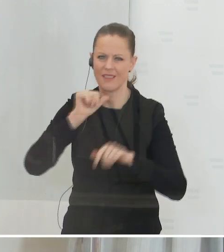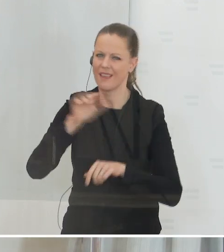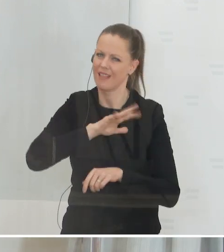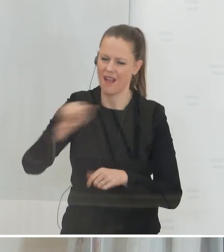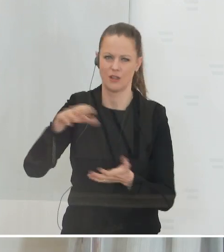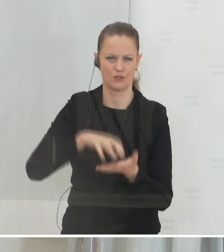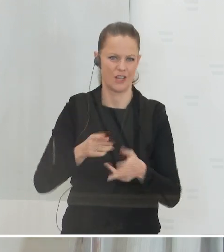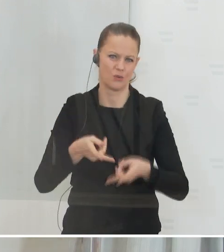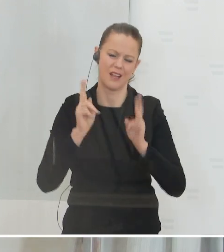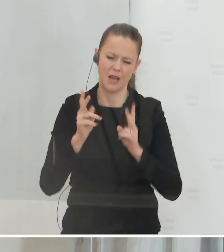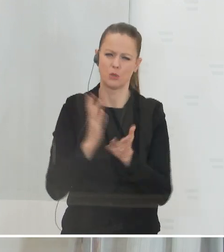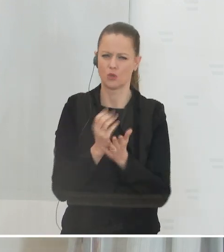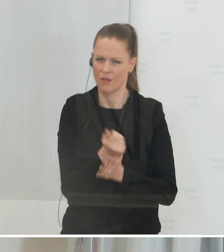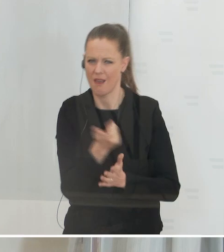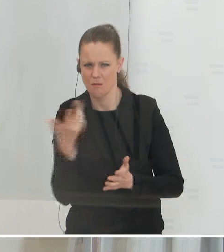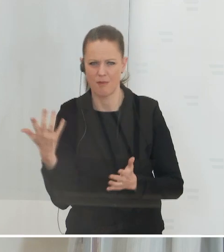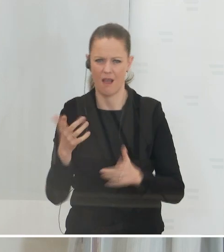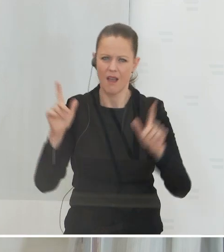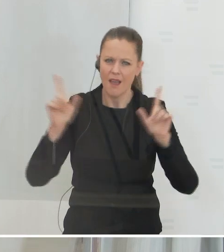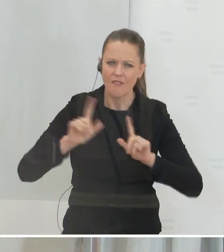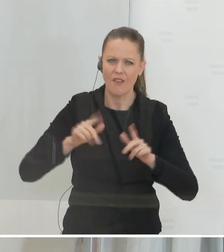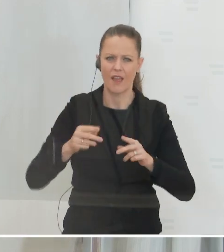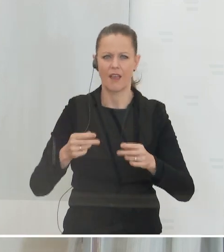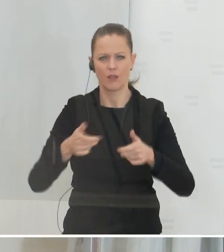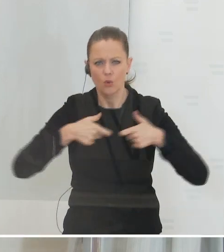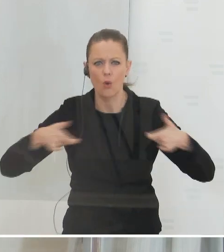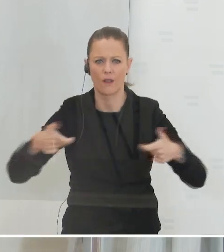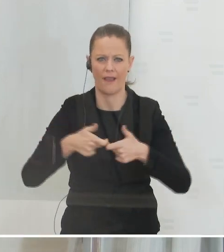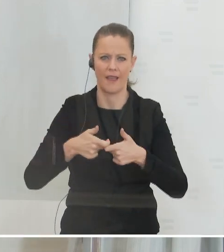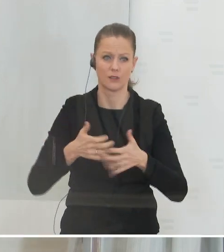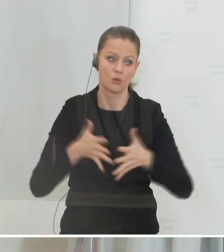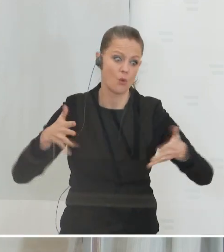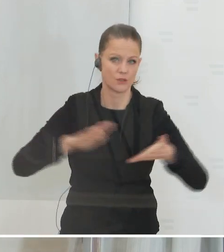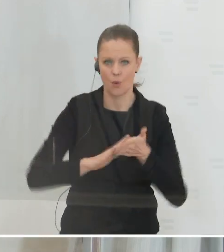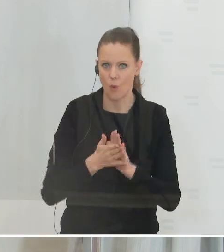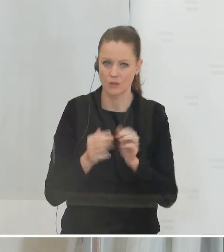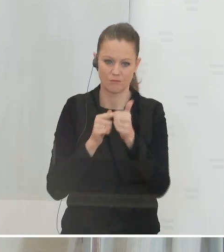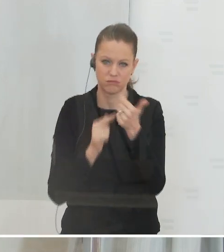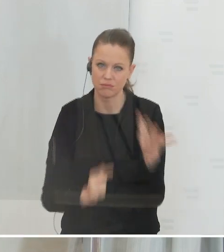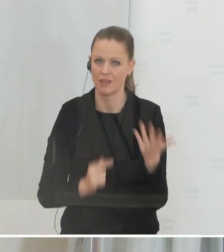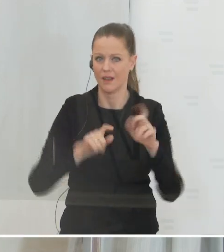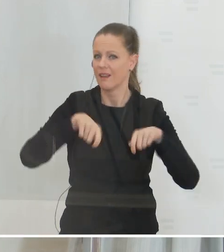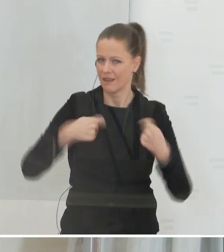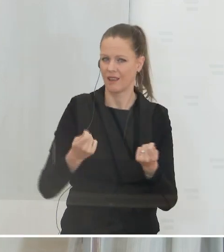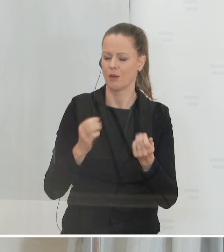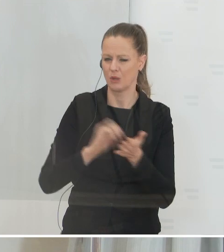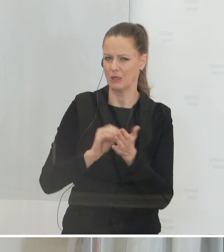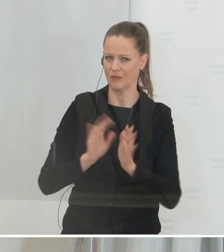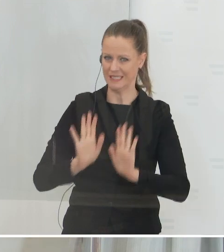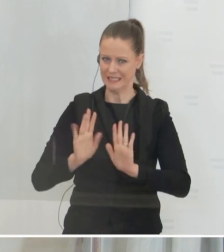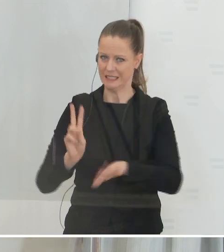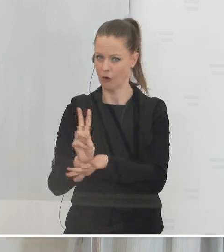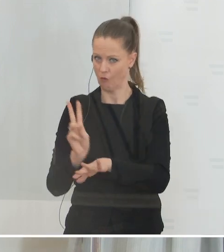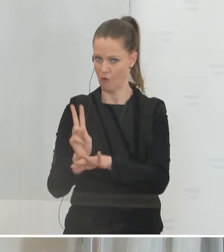aber einige bei Events, Kongressen, großen Hochzeiten und so weiter gibt es natürlich noch Zurückhaltung.